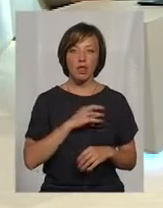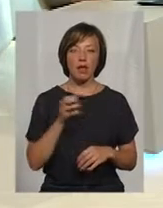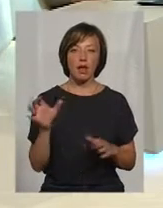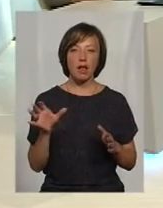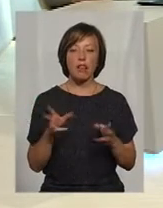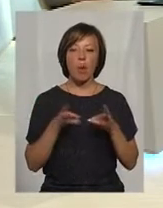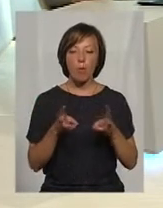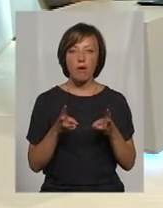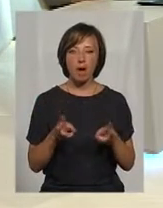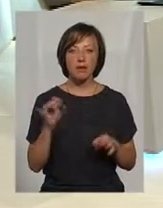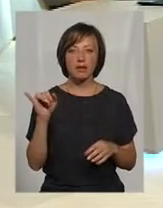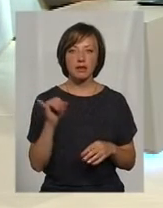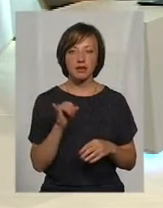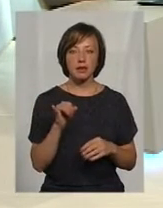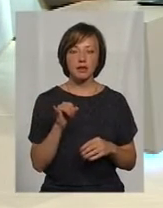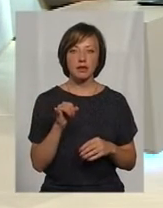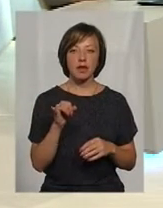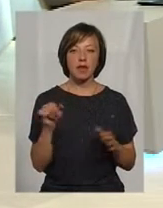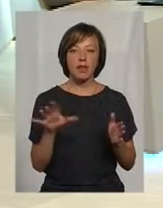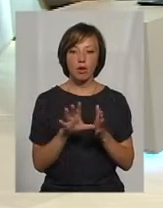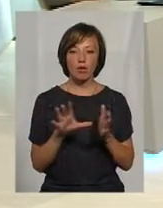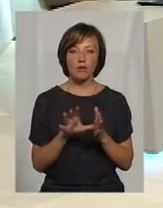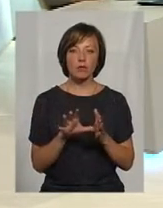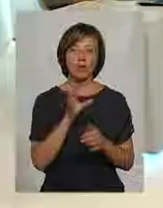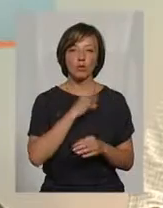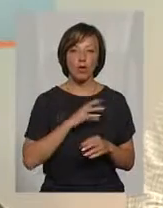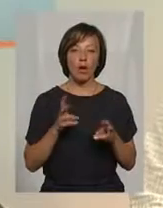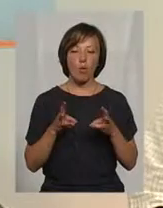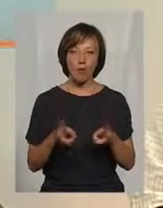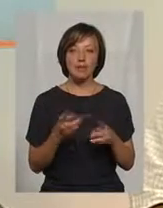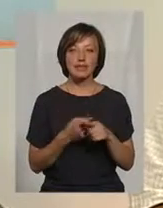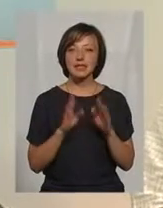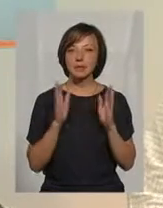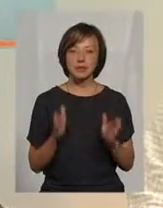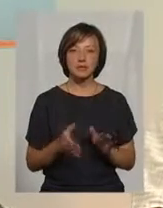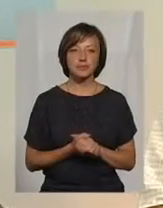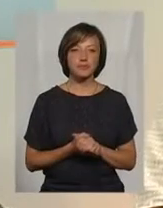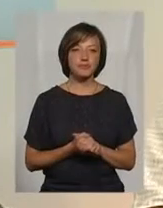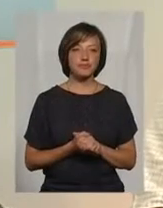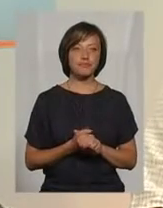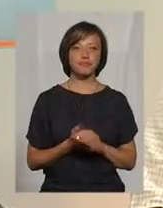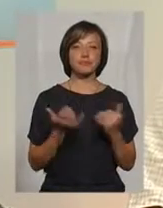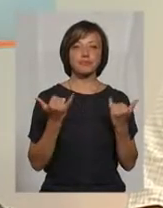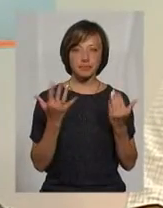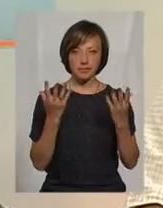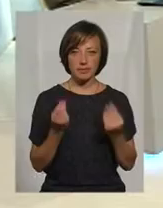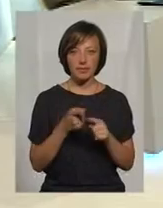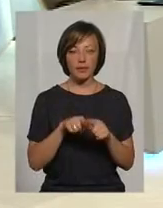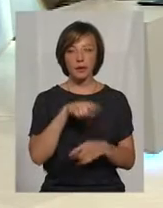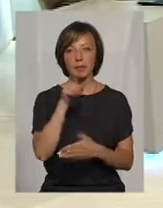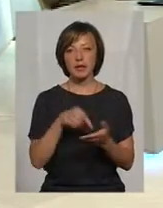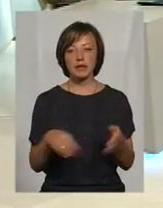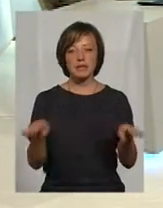опалення, та електроенергія, яка використовувалася також на опалення. Тобто, ці дві послуги. сьогоднішній день це питання закрито